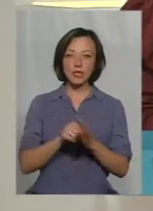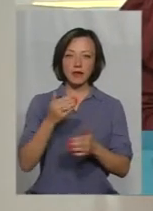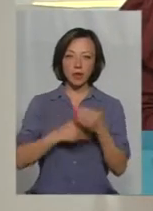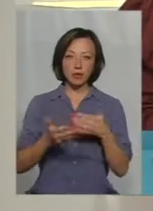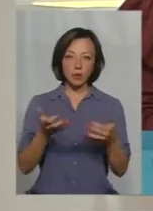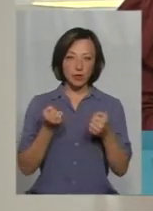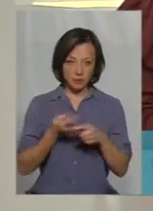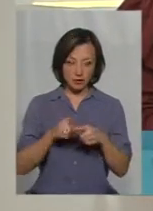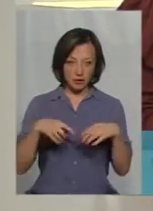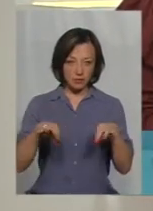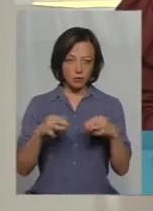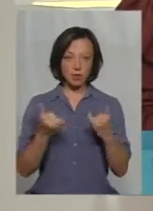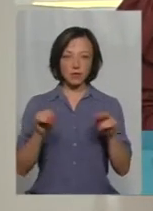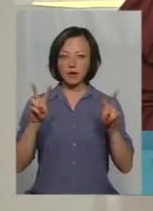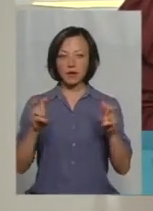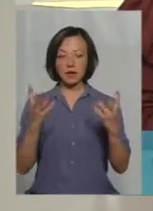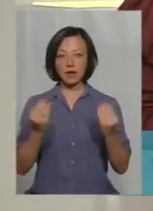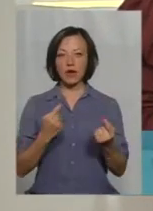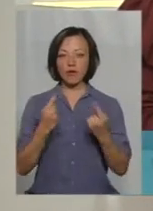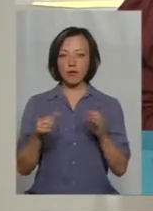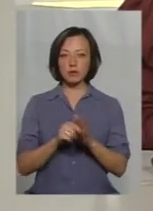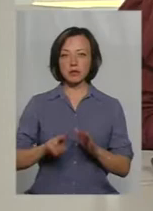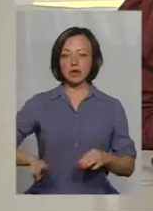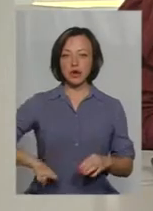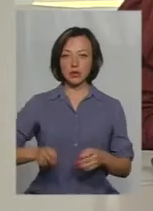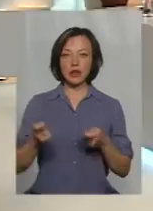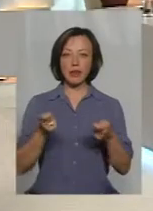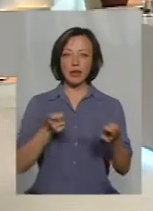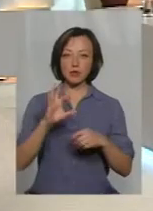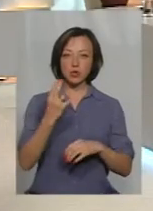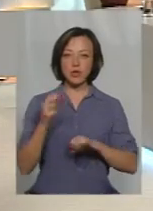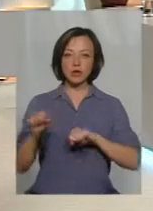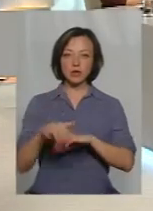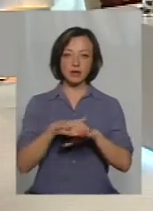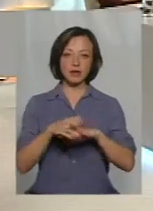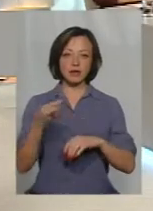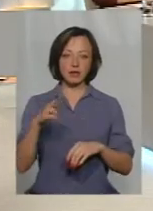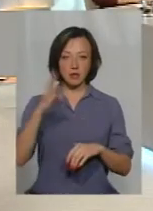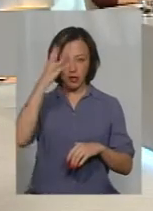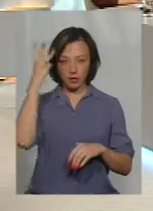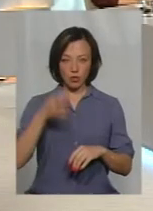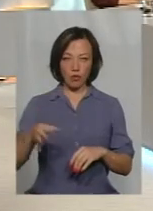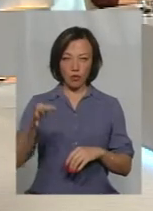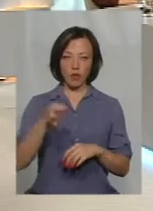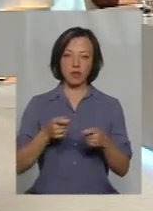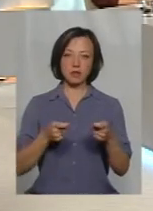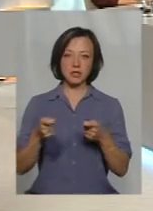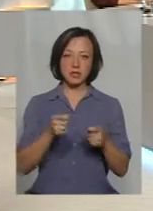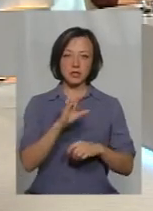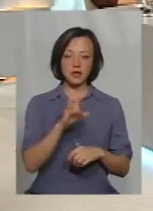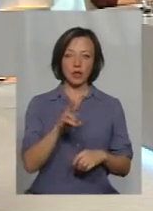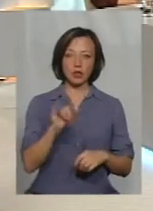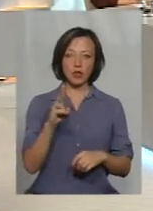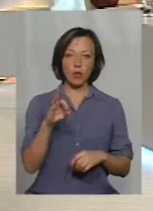їх отримати? Про це нині у темі дня говоримо із директором Департаменту соціального захисту населення Хмельницької облдержадміністрації